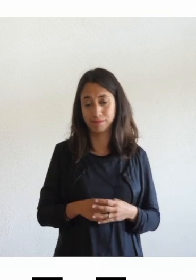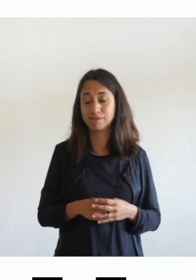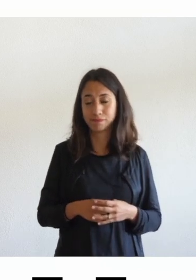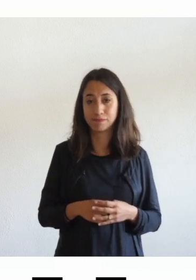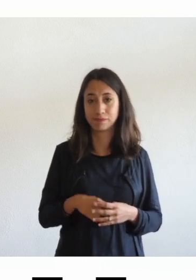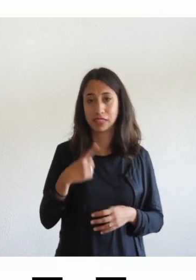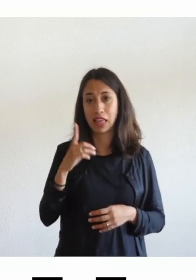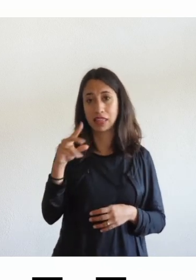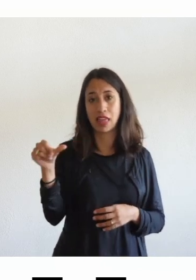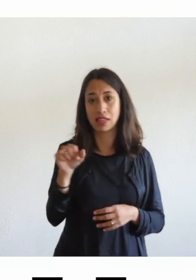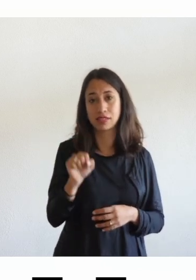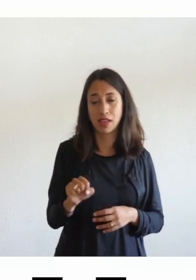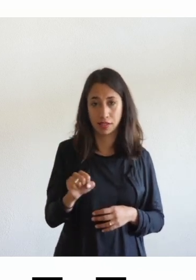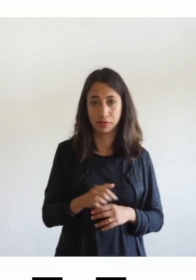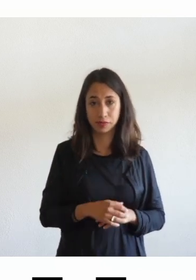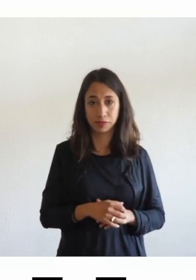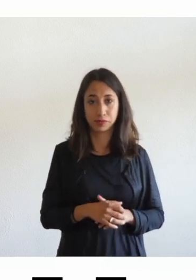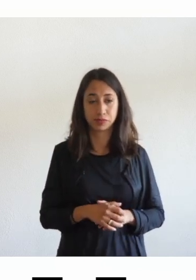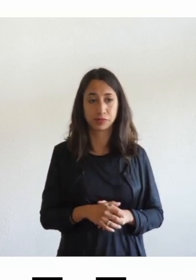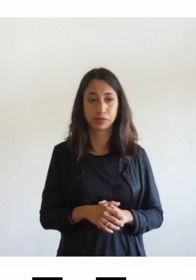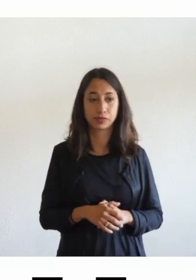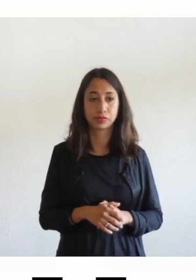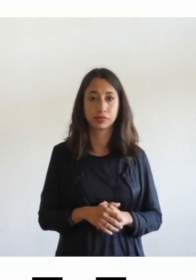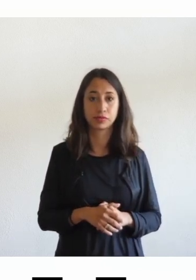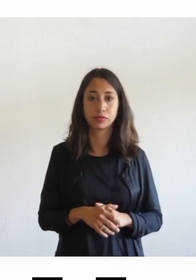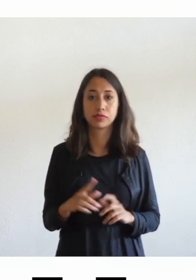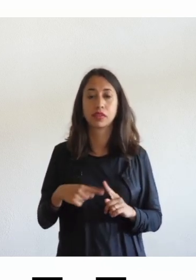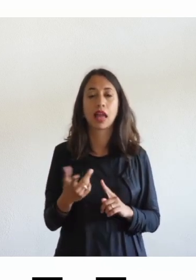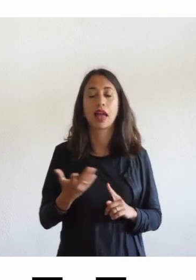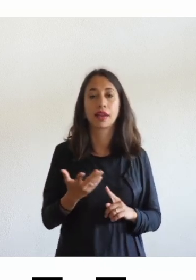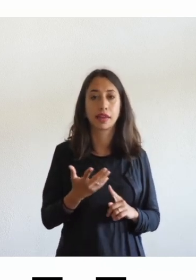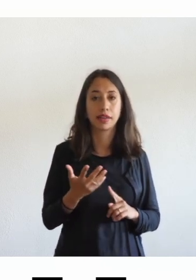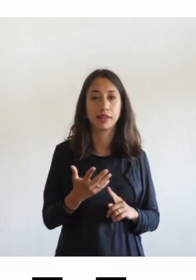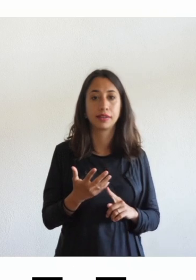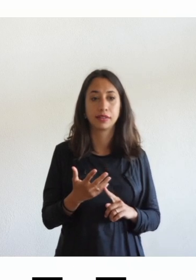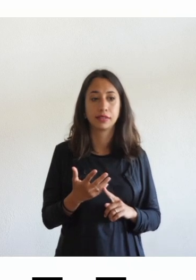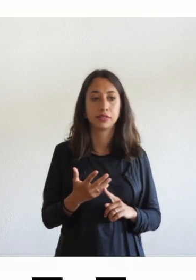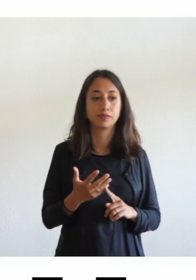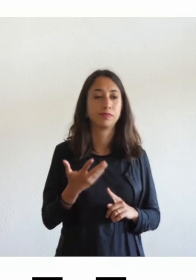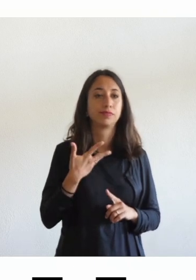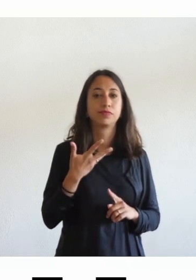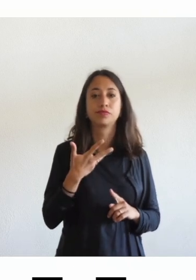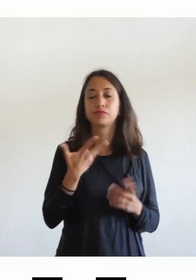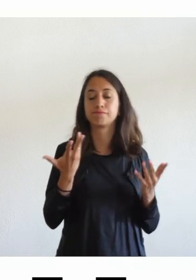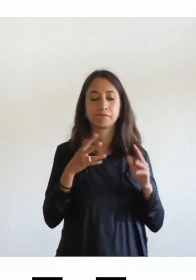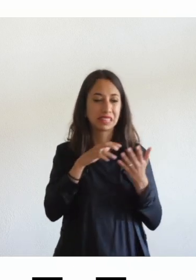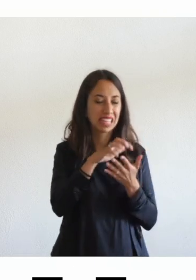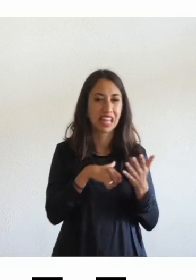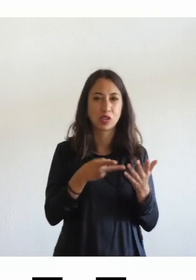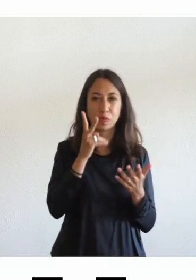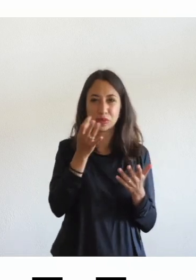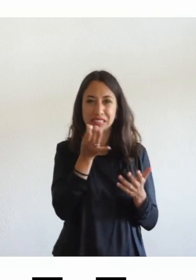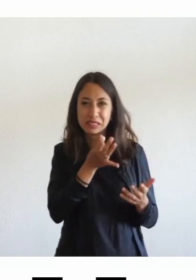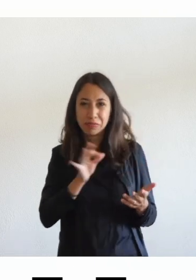DSA tra l'altro quando ci si trova in testi più specialistici quindi con